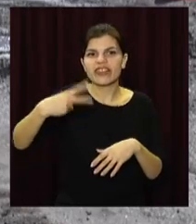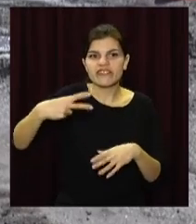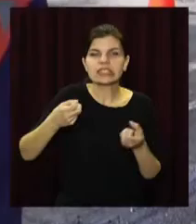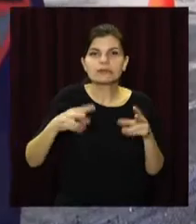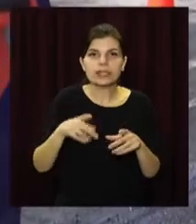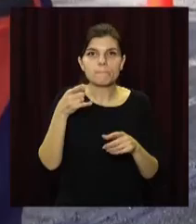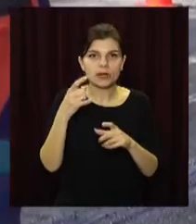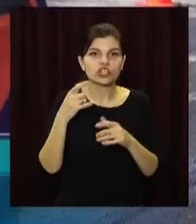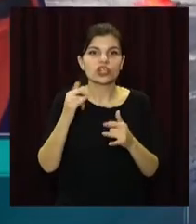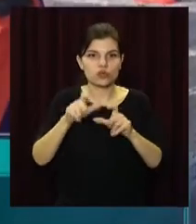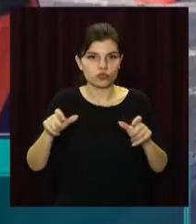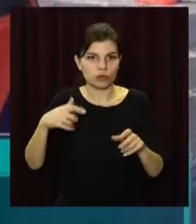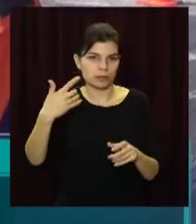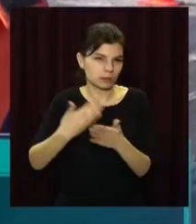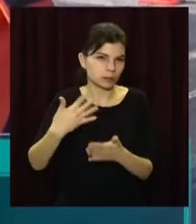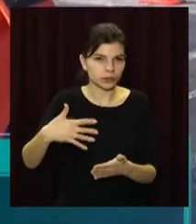спецтехніки.